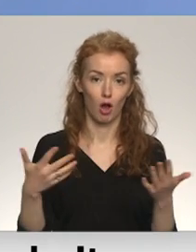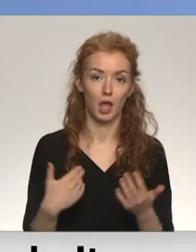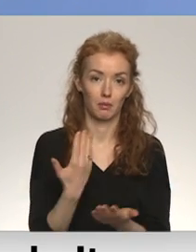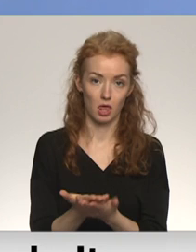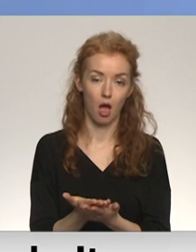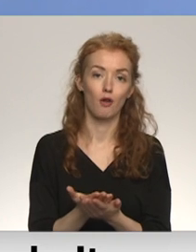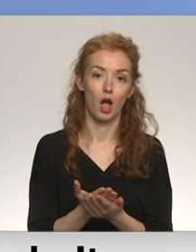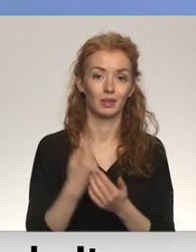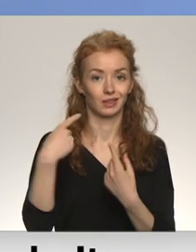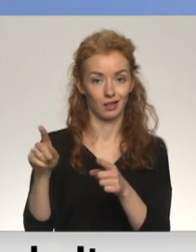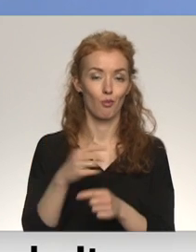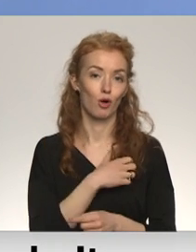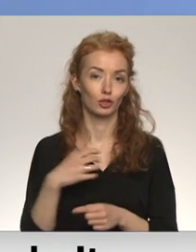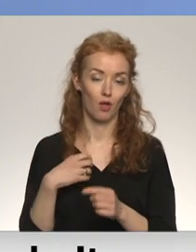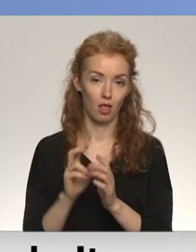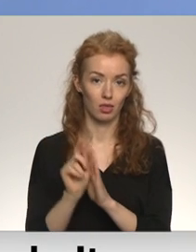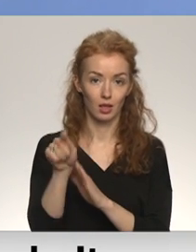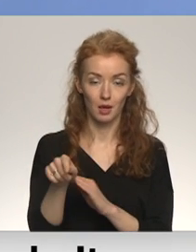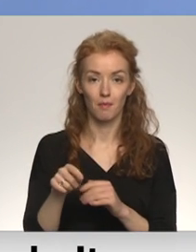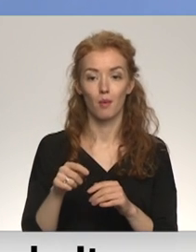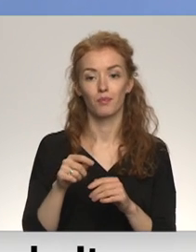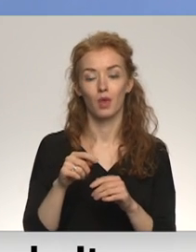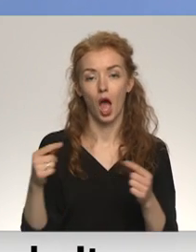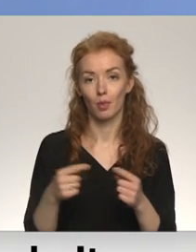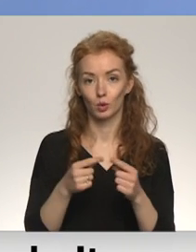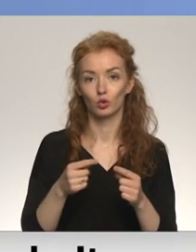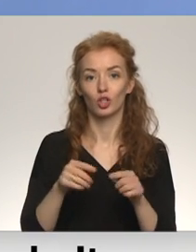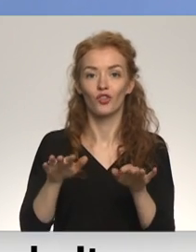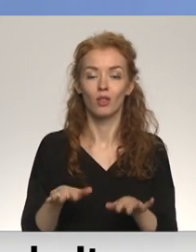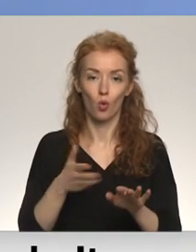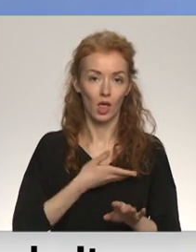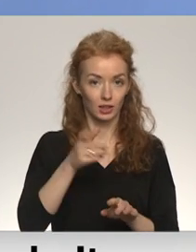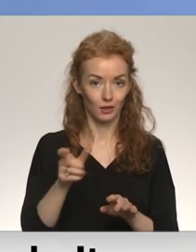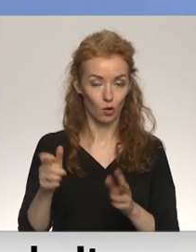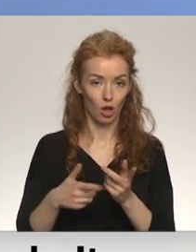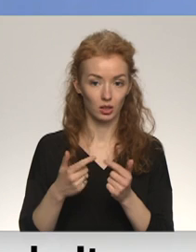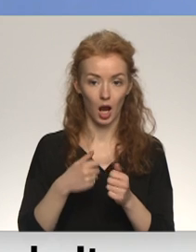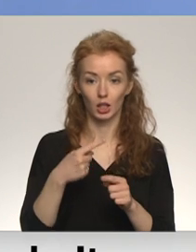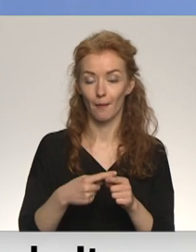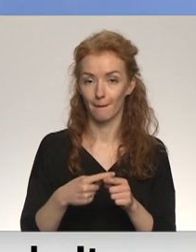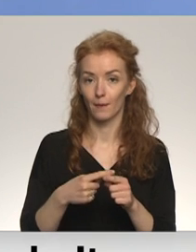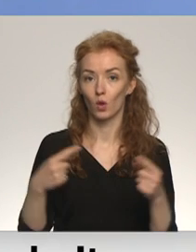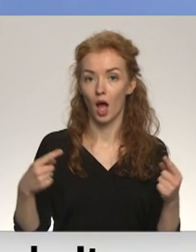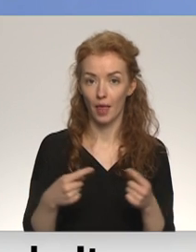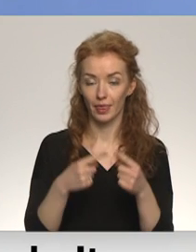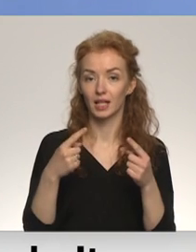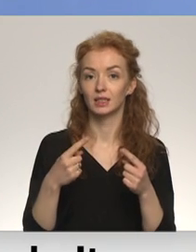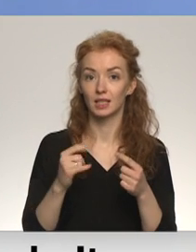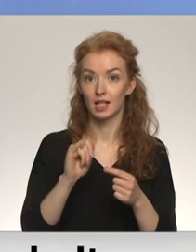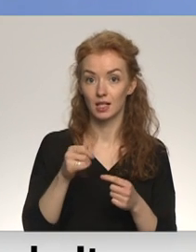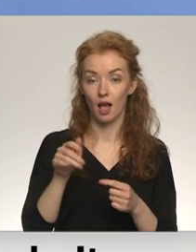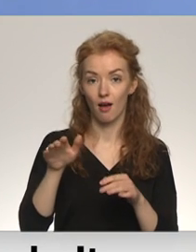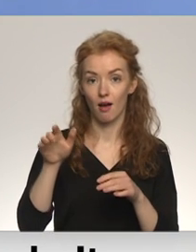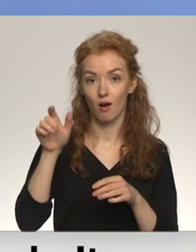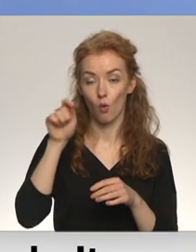citās pašvaldībās, proporcionāli, kā es teicu, vairāk par mazāk proporcionāli iedzīvotāju skaitam. Un attiecīgi, ja Ukraiņas